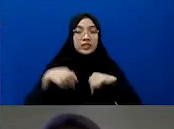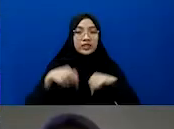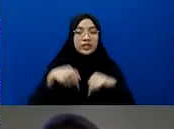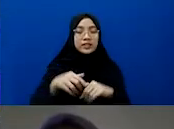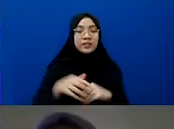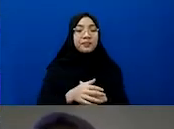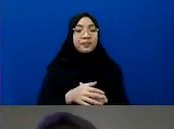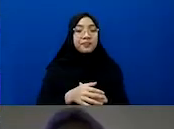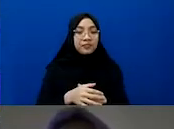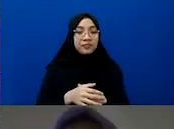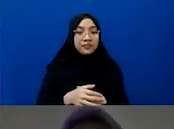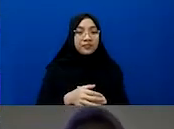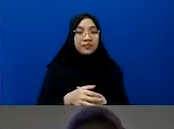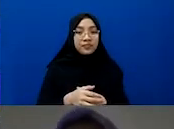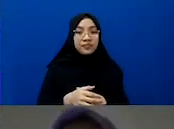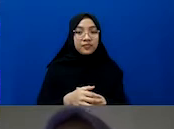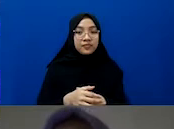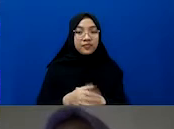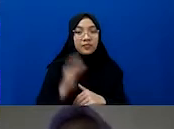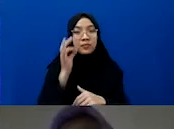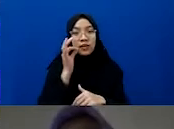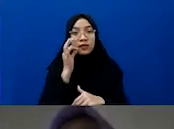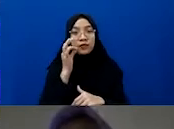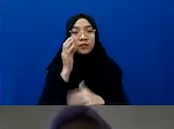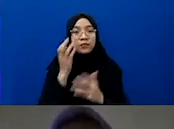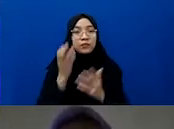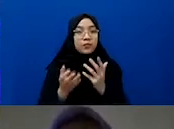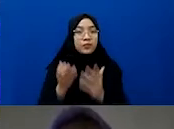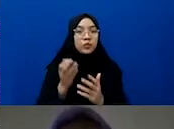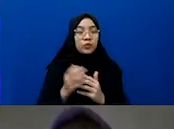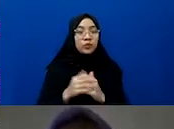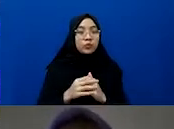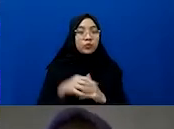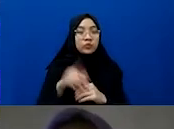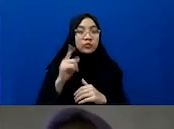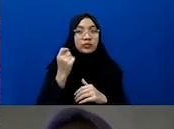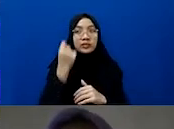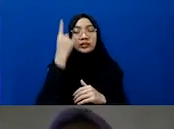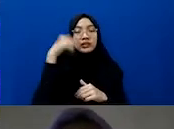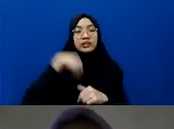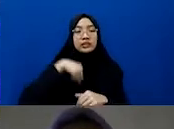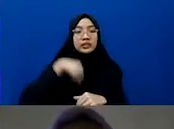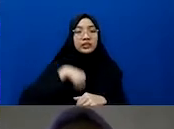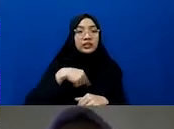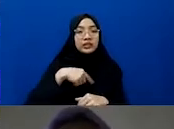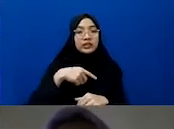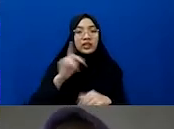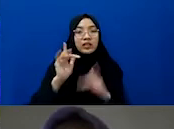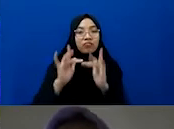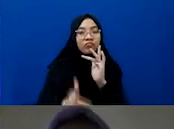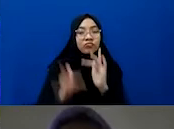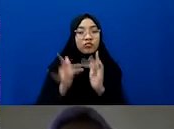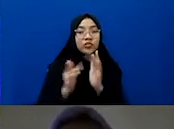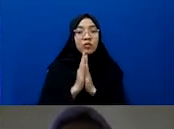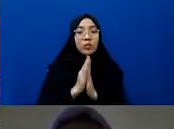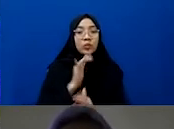Ya, kebetulan, maaf mungkin karena sinyal disini agak bermasalah, saya mohon